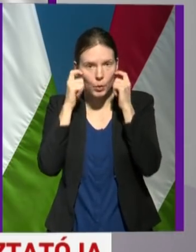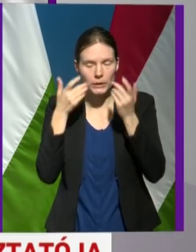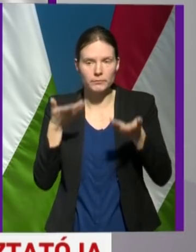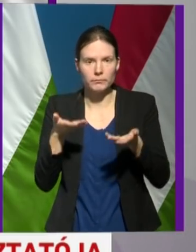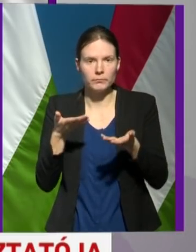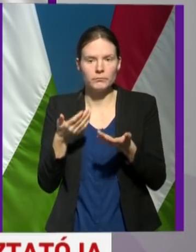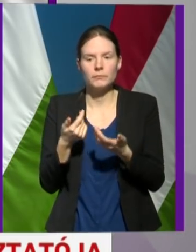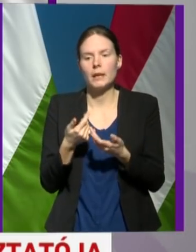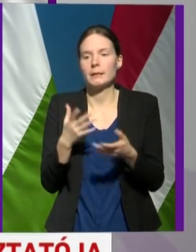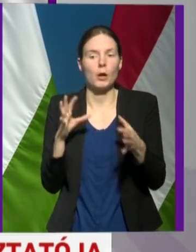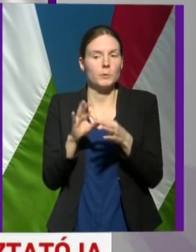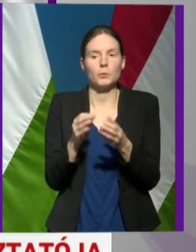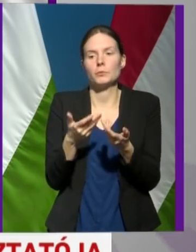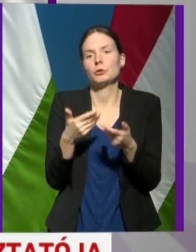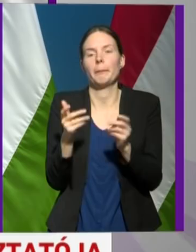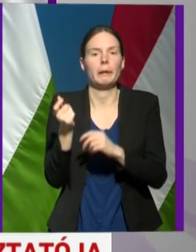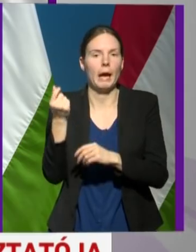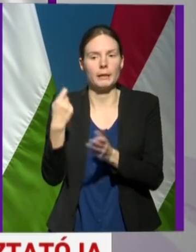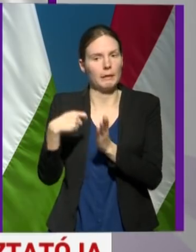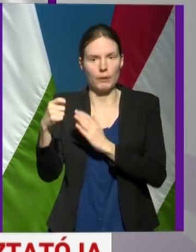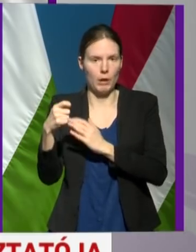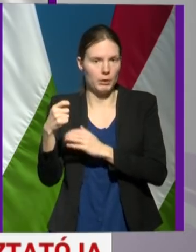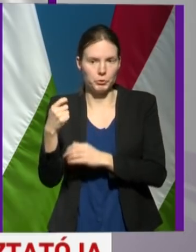kapcsolatban semmilyen árdrágulásról nem tudok.